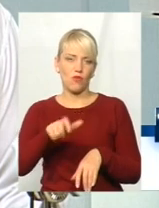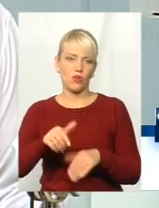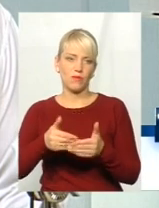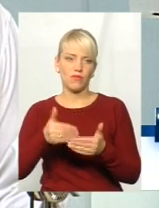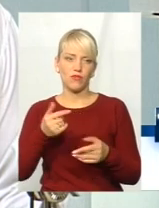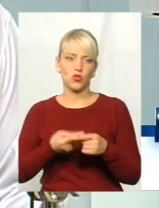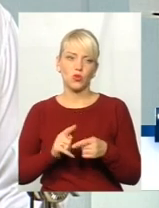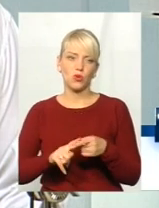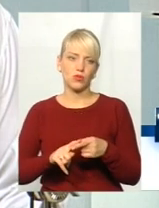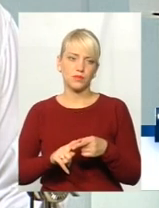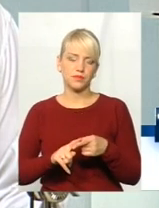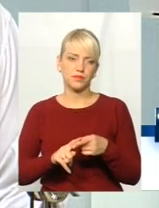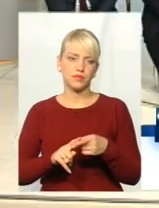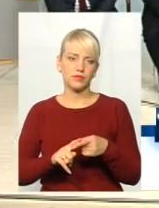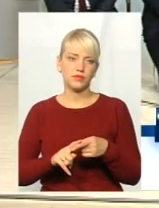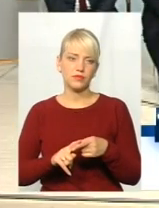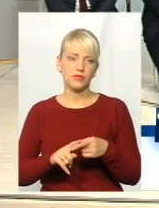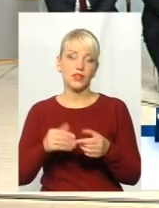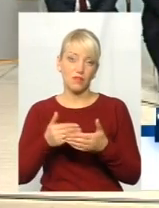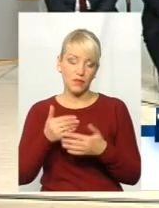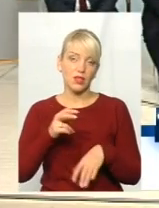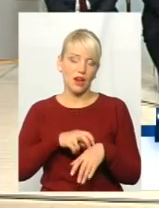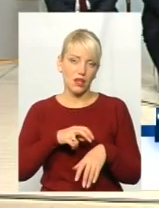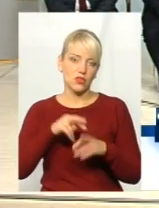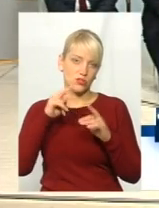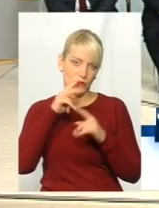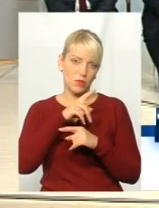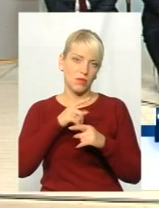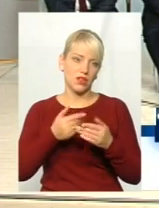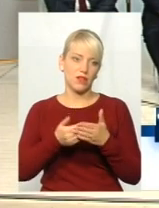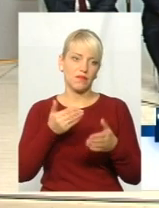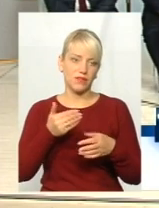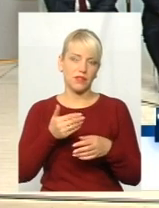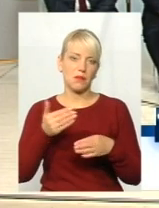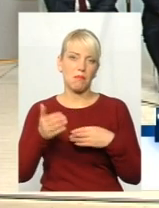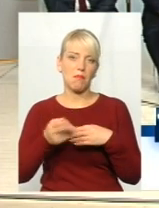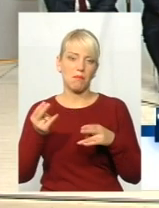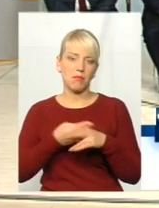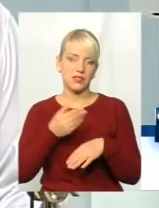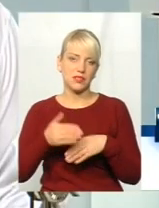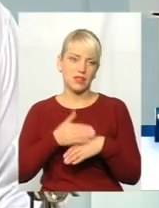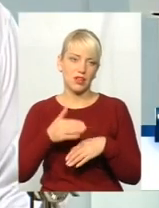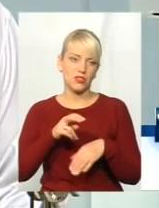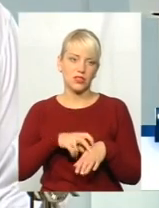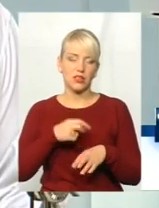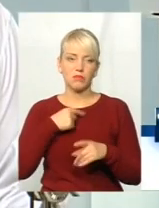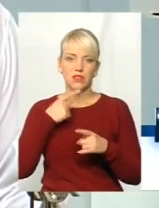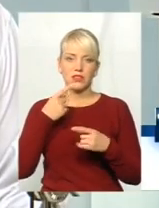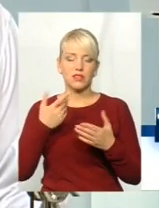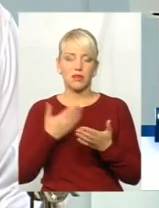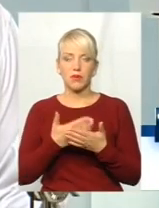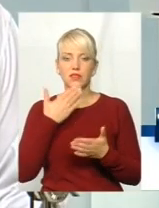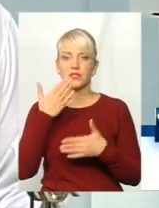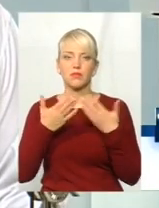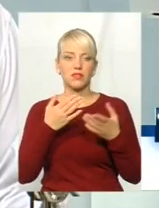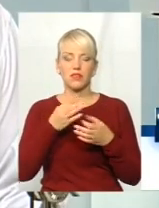то... Від лікарської помилки, від, скажімо, безкарності лікаря. здається, вийти зараз на вулицю і запитати